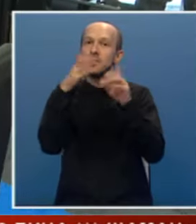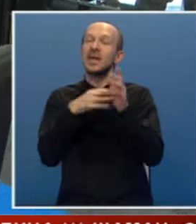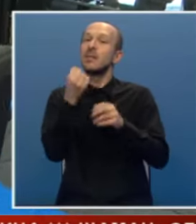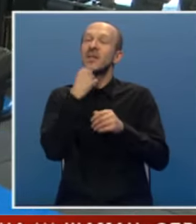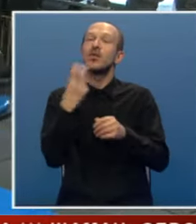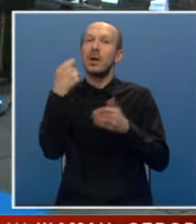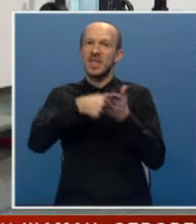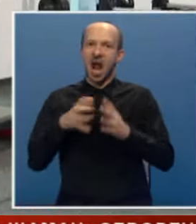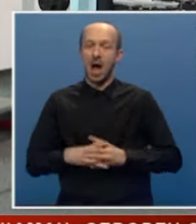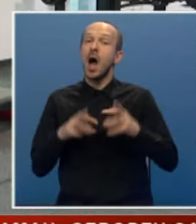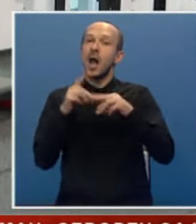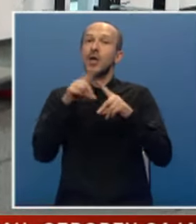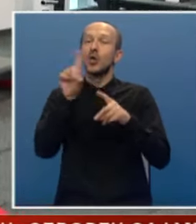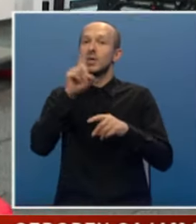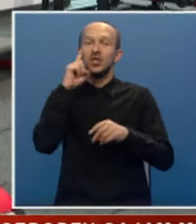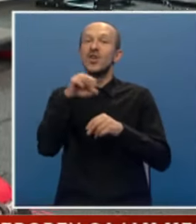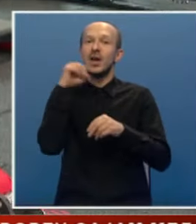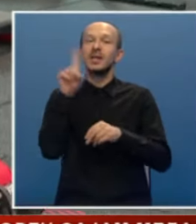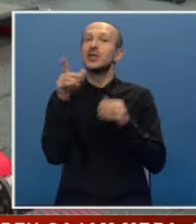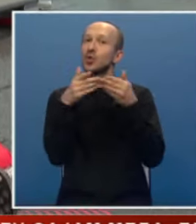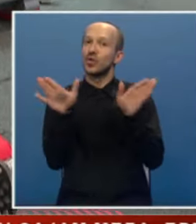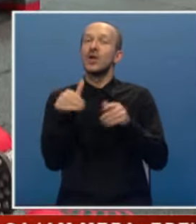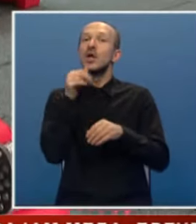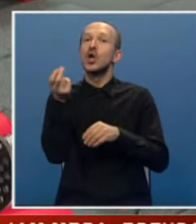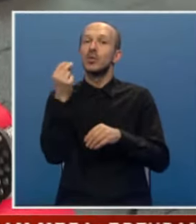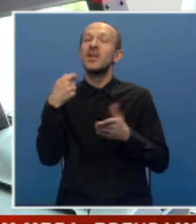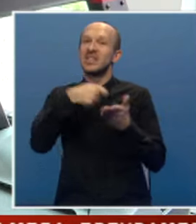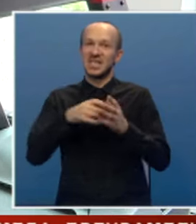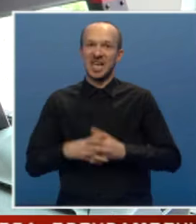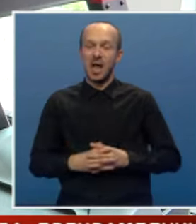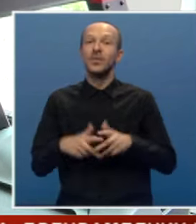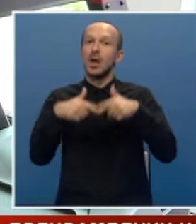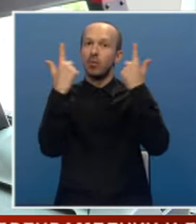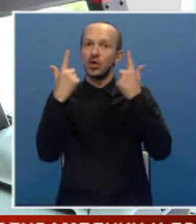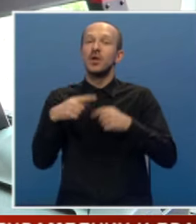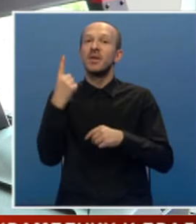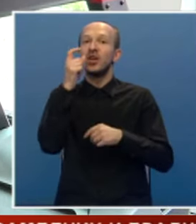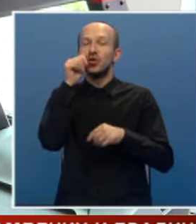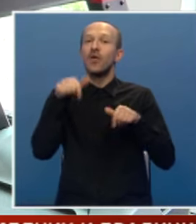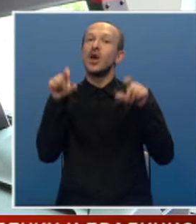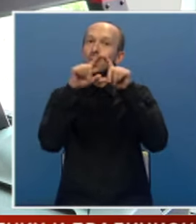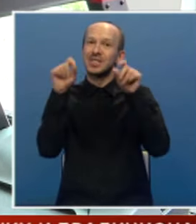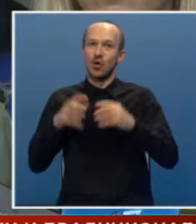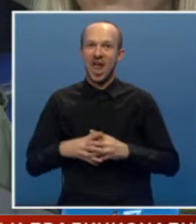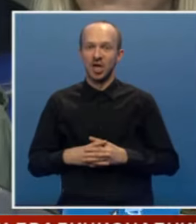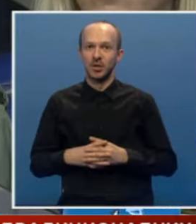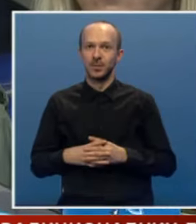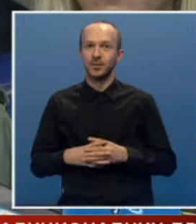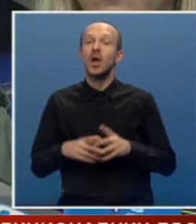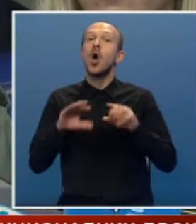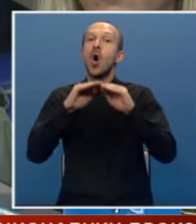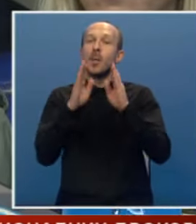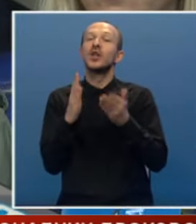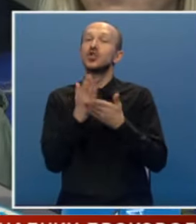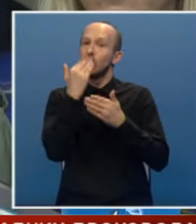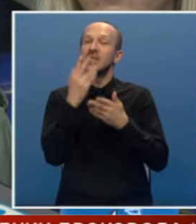privatnog kapitala, ali to ne znači da vrata nisu otvorena za dobre investicije, pojašnjava prvi čovjekove ustanove. Objekat će biti